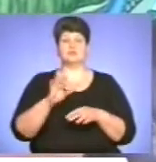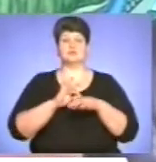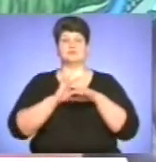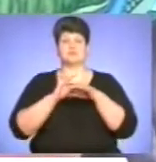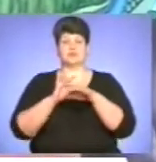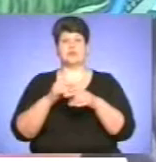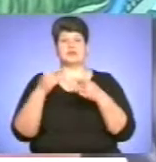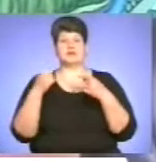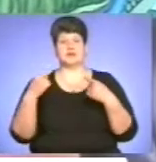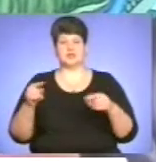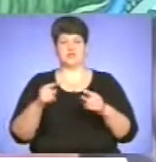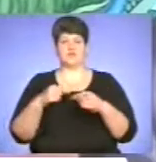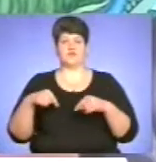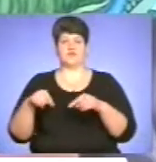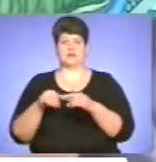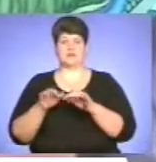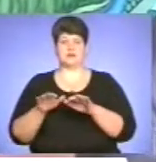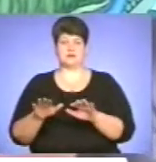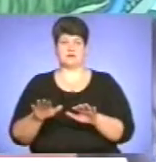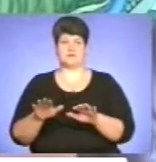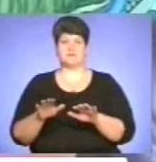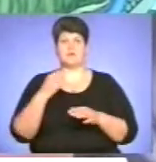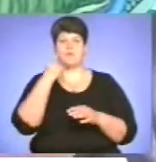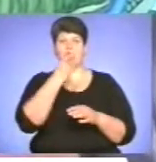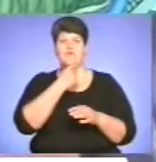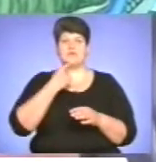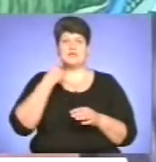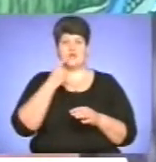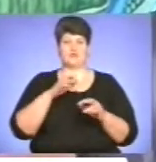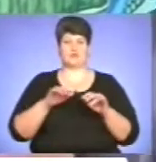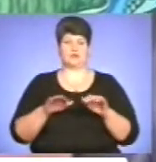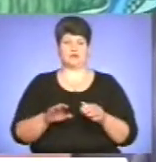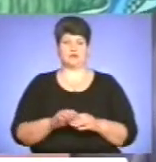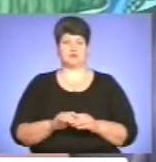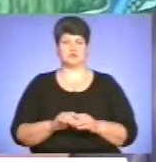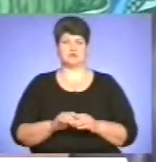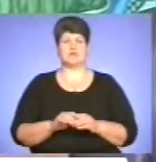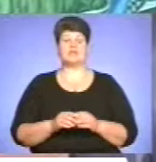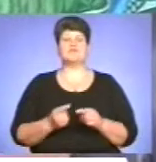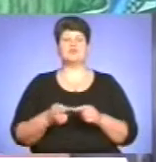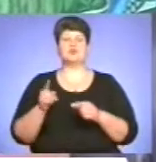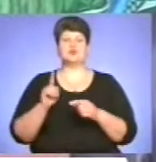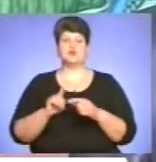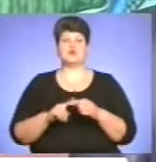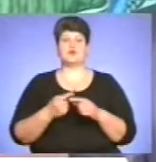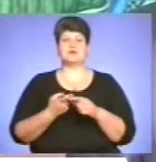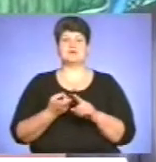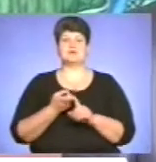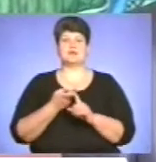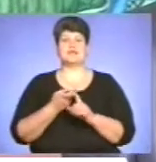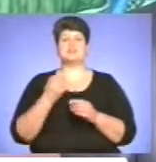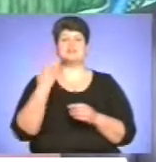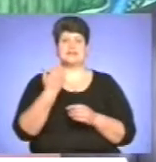іншим видом діяльності, а саме мовленнєвою діяльністю. І від цього залежить їхній